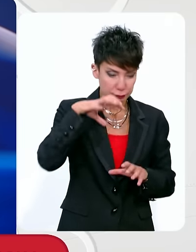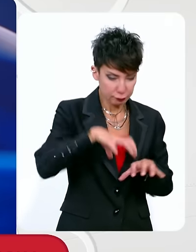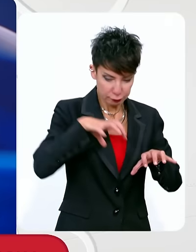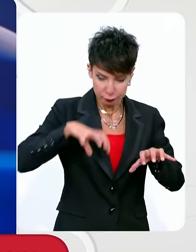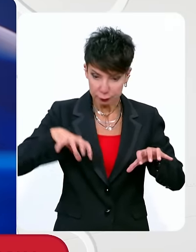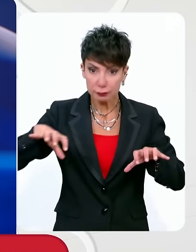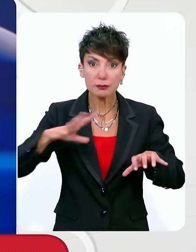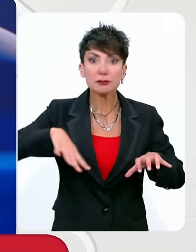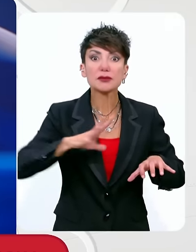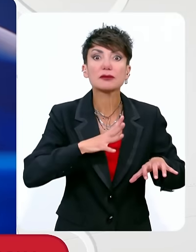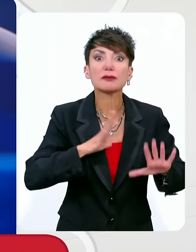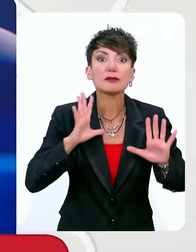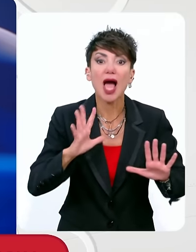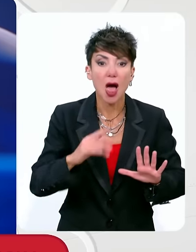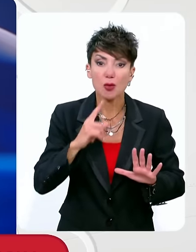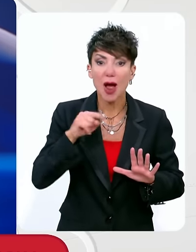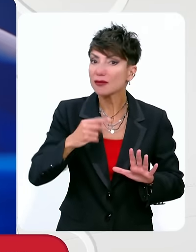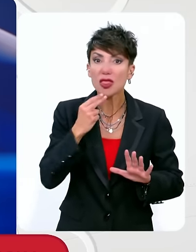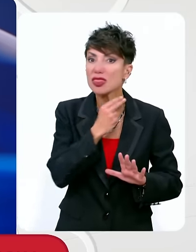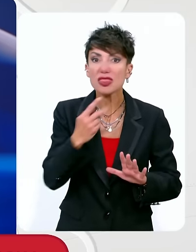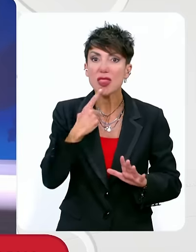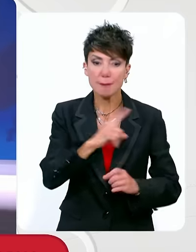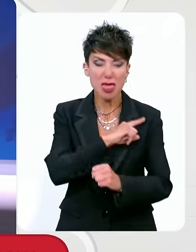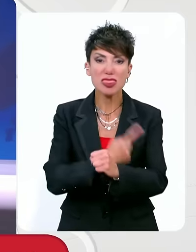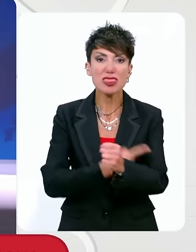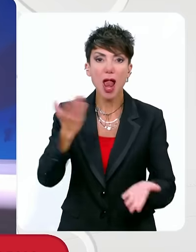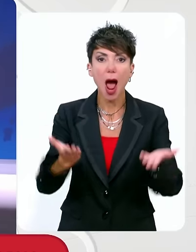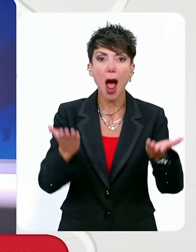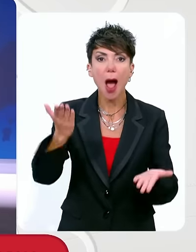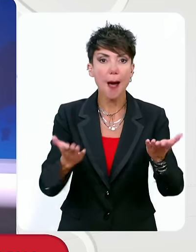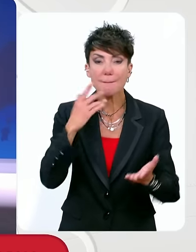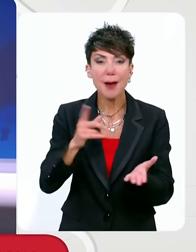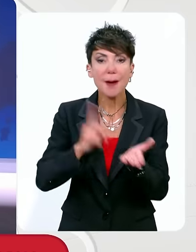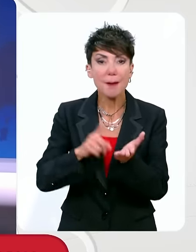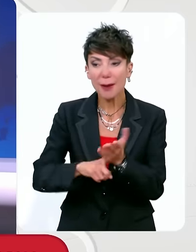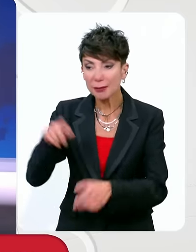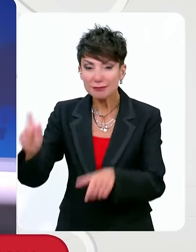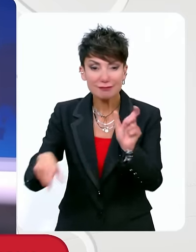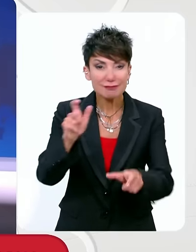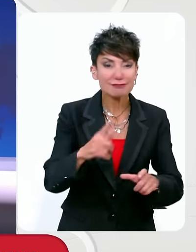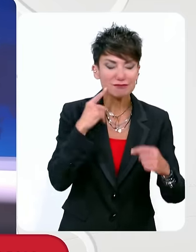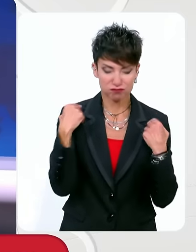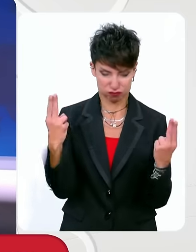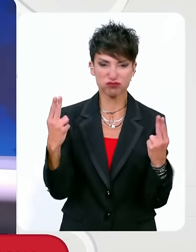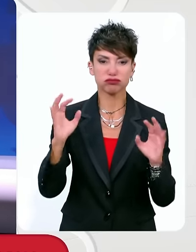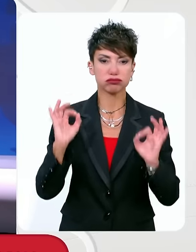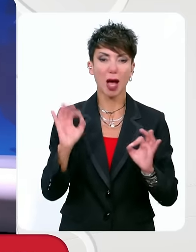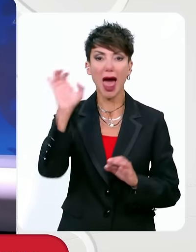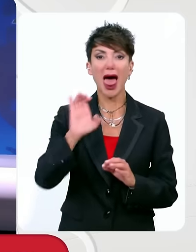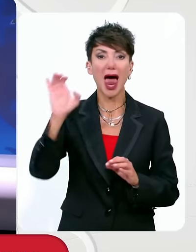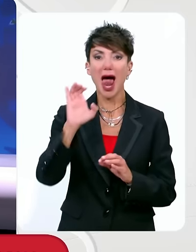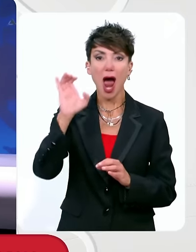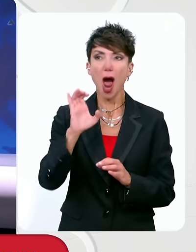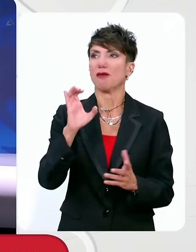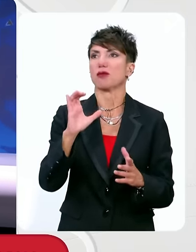Ευρωπαϊκή Ένωση. Αλλά αυτό είναι θέμα συσχετισμού δυνάμεων. Πρέπει να τα αποφασίσουν οι ίδιοι, δηλαδή. Η Ευρωπαϊκή Ένωση των Λαών, η Ευρωπαϊκή Ένωση